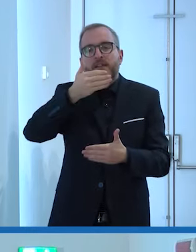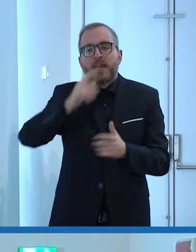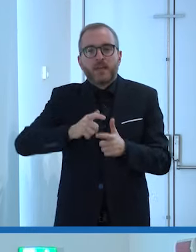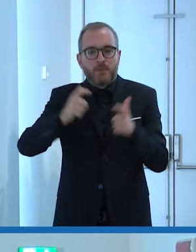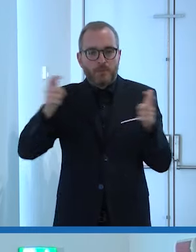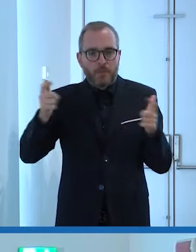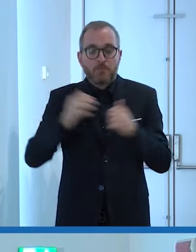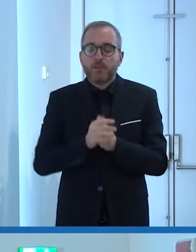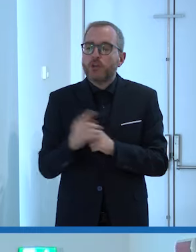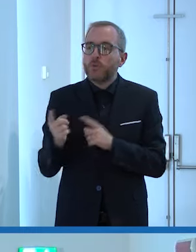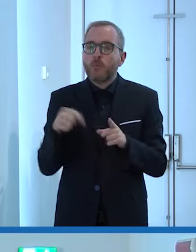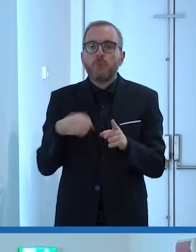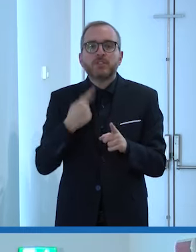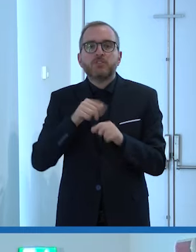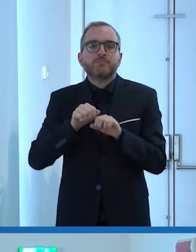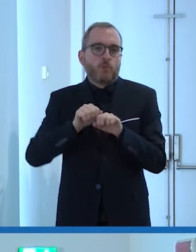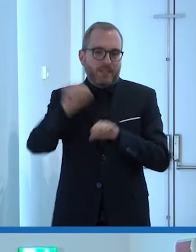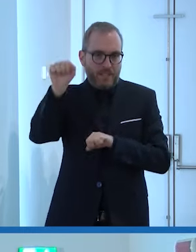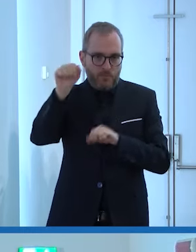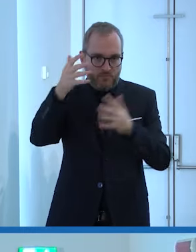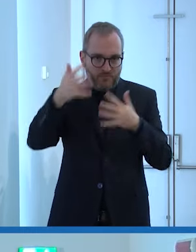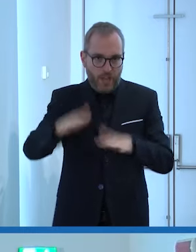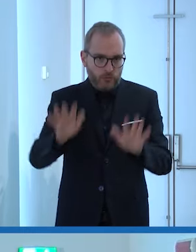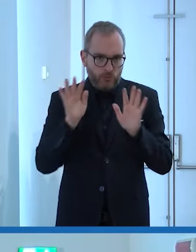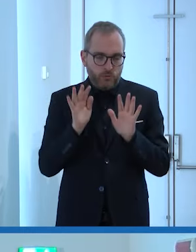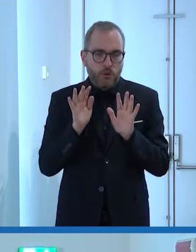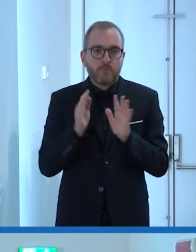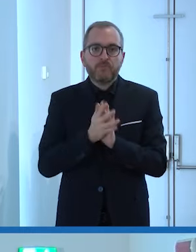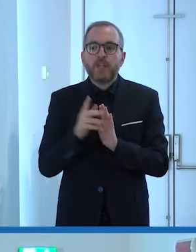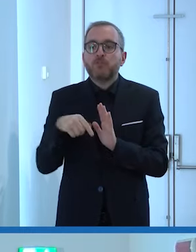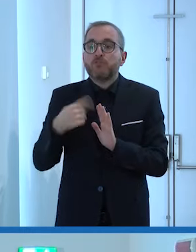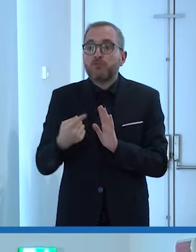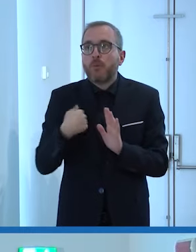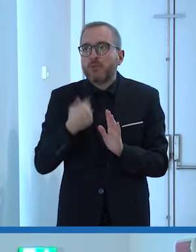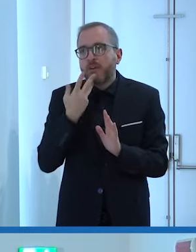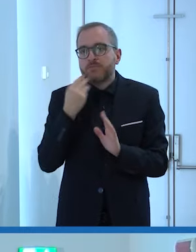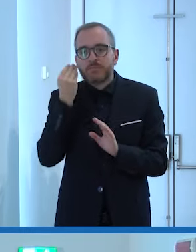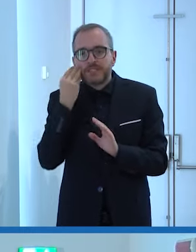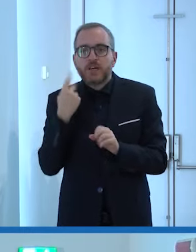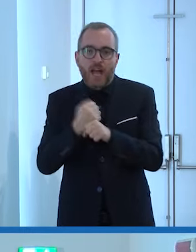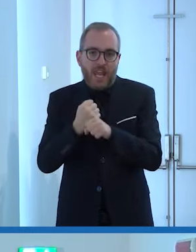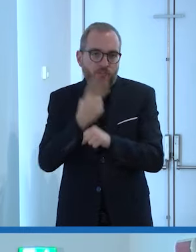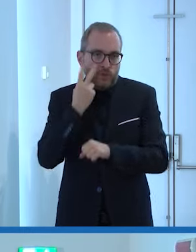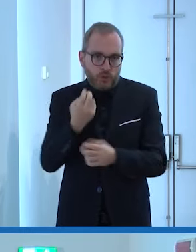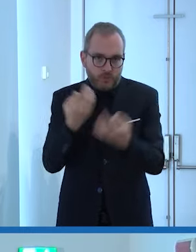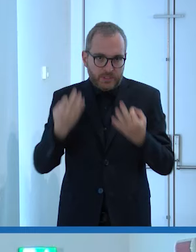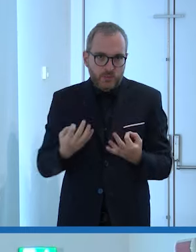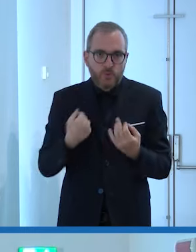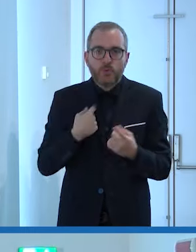mi prendo il diploma nella mia mente subito avrei trovato lavoro arrivo davanti la